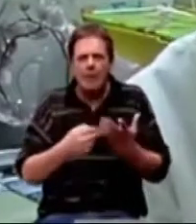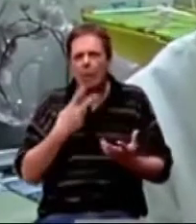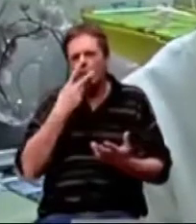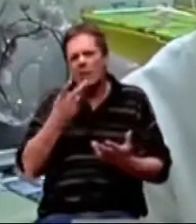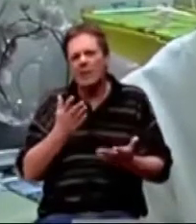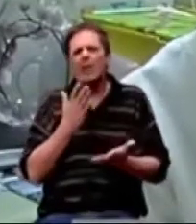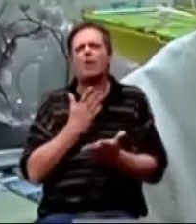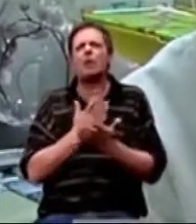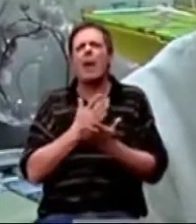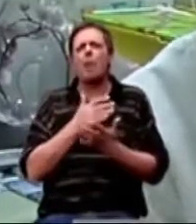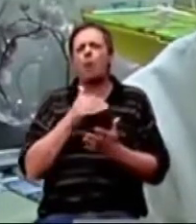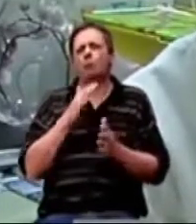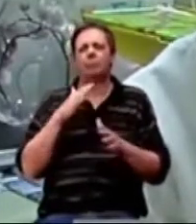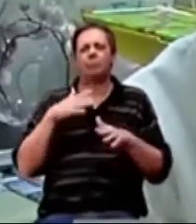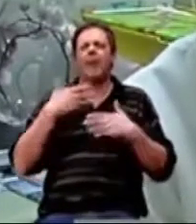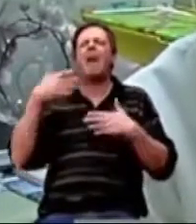ljuštura od osobe.